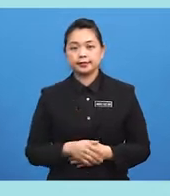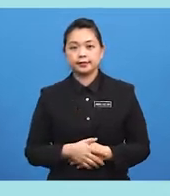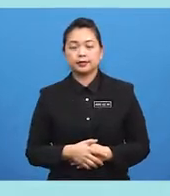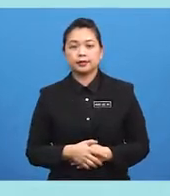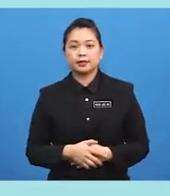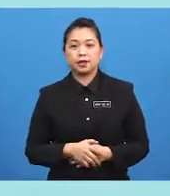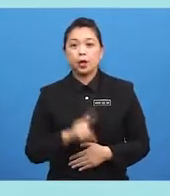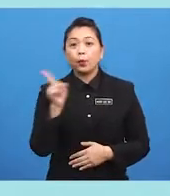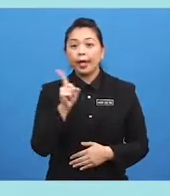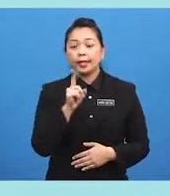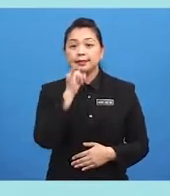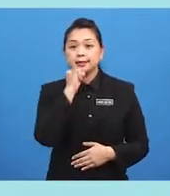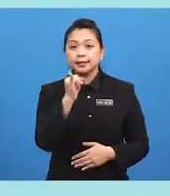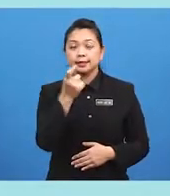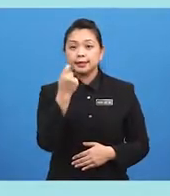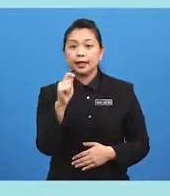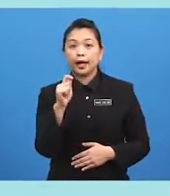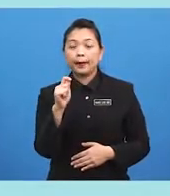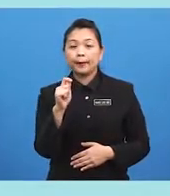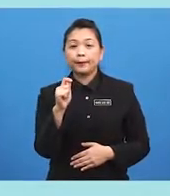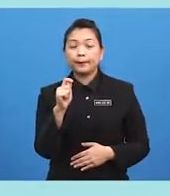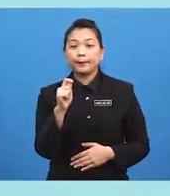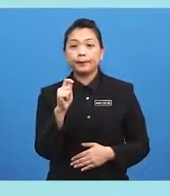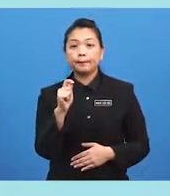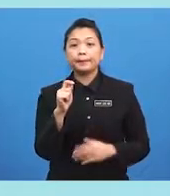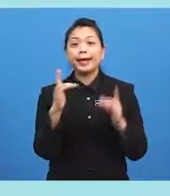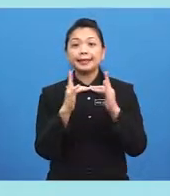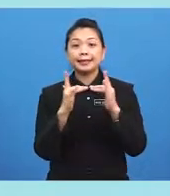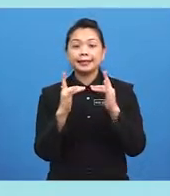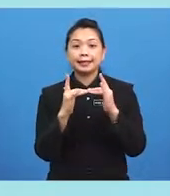Where... ...is... ...the... ...bed?